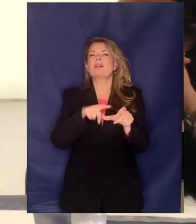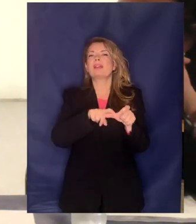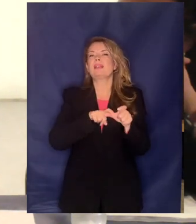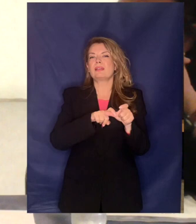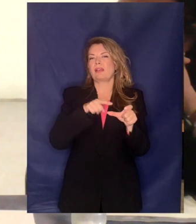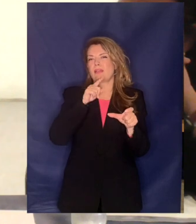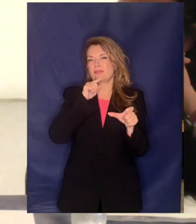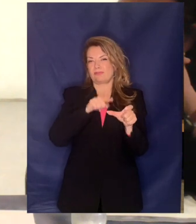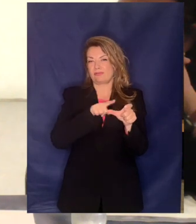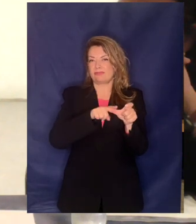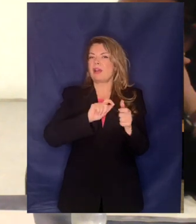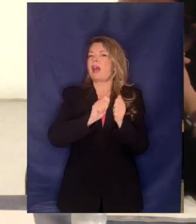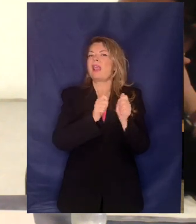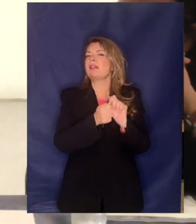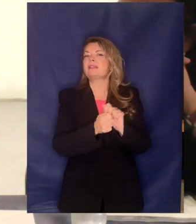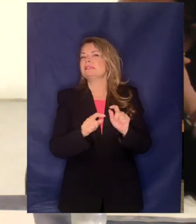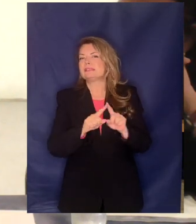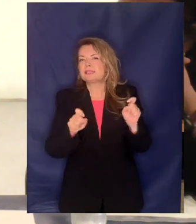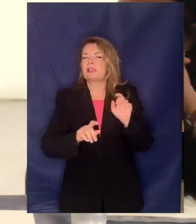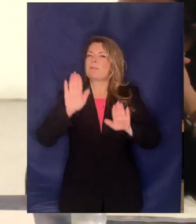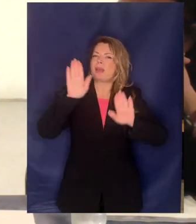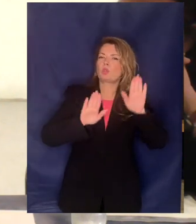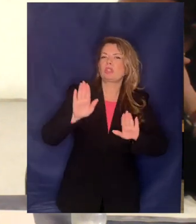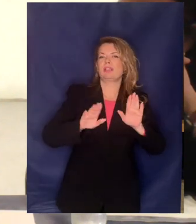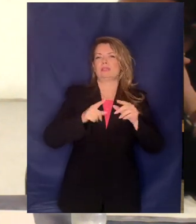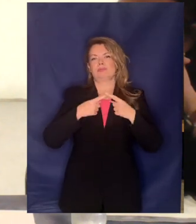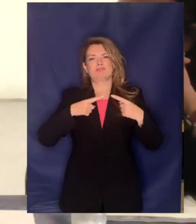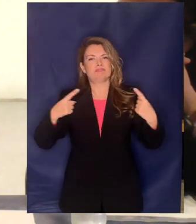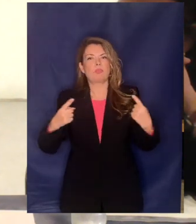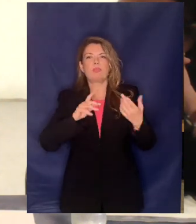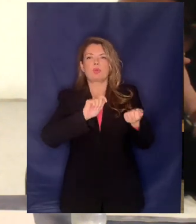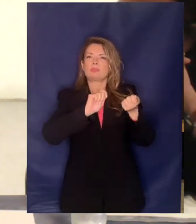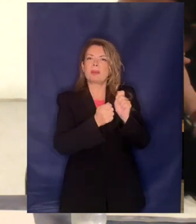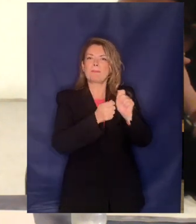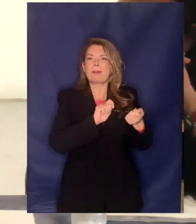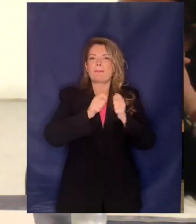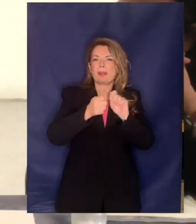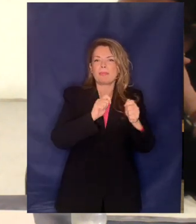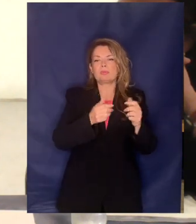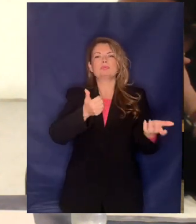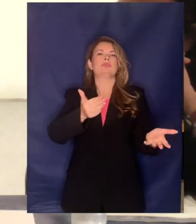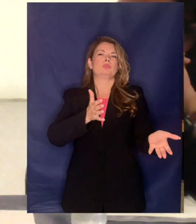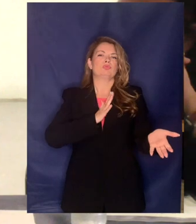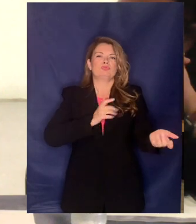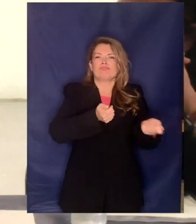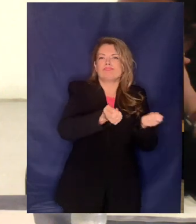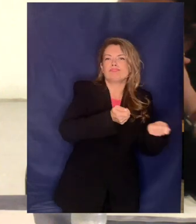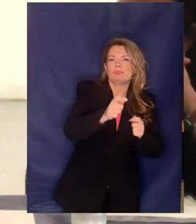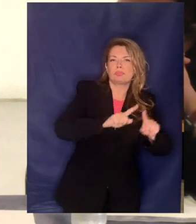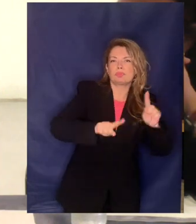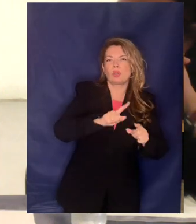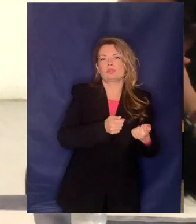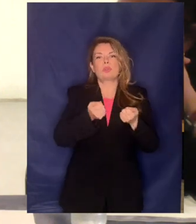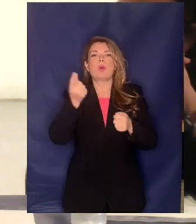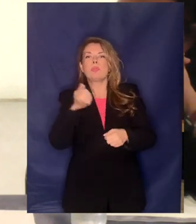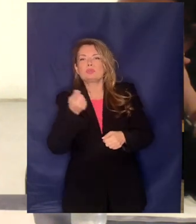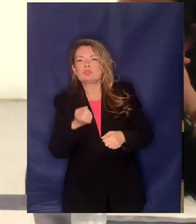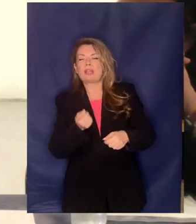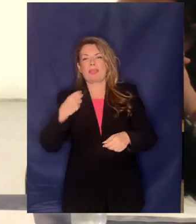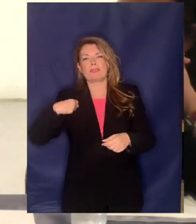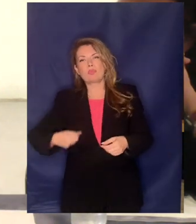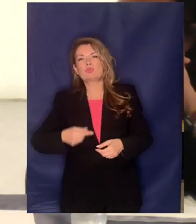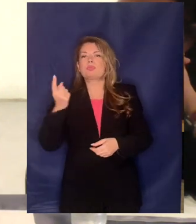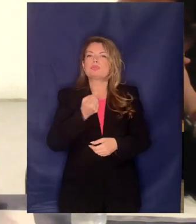τη διάρθρωση των μετοχών της ΕΙΔΑΠ δηλαδή πως αλλάζουν οι χέρια τι γίνεται, τι ποσοστά πάνε στο